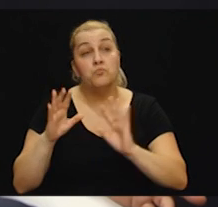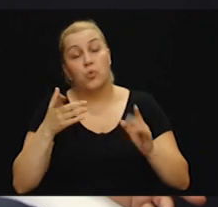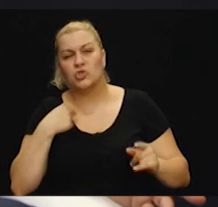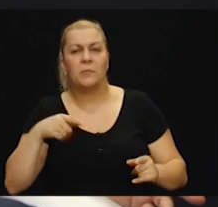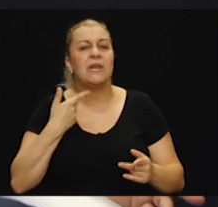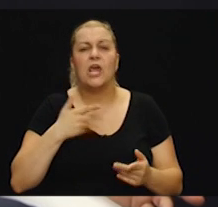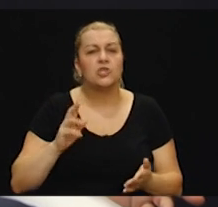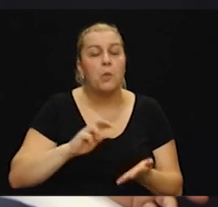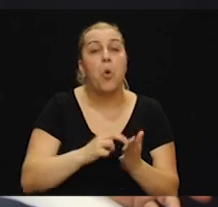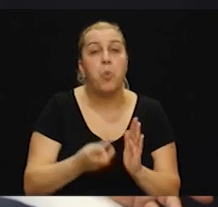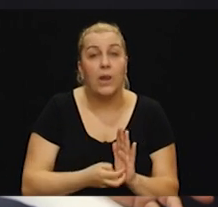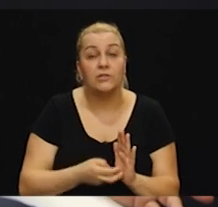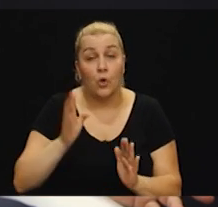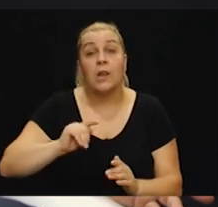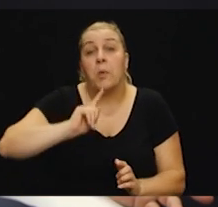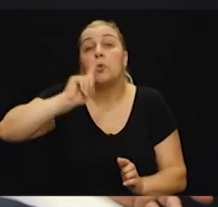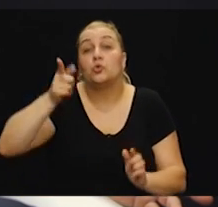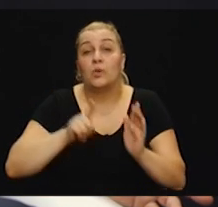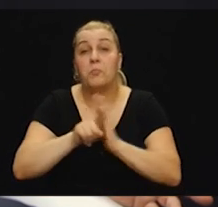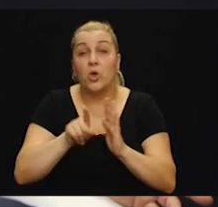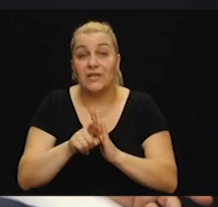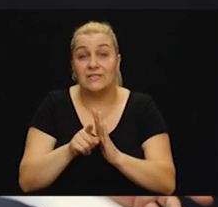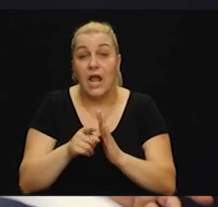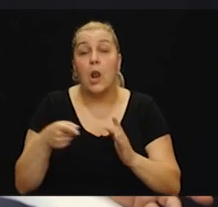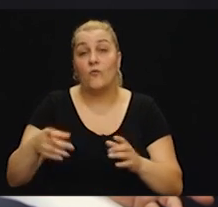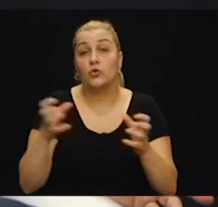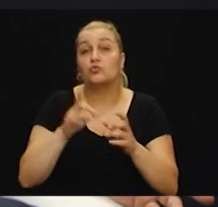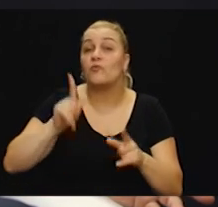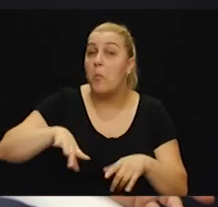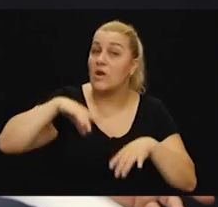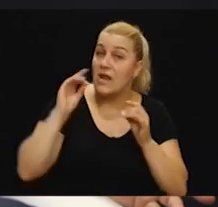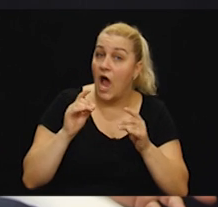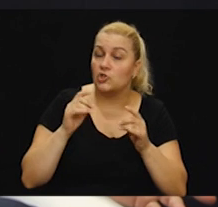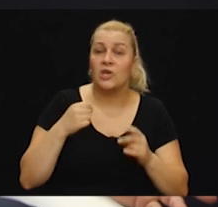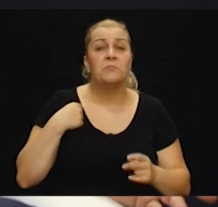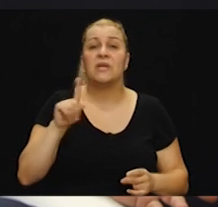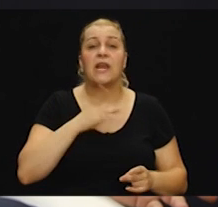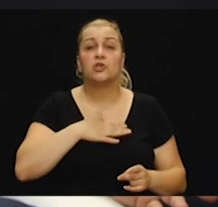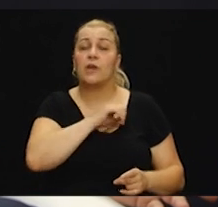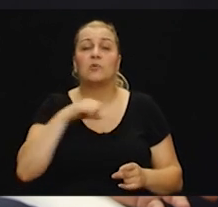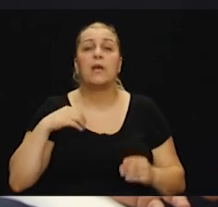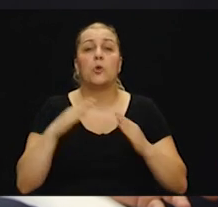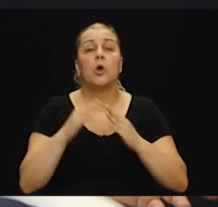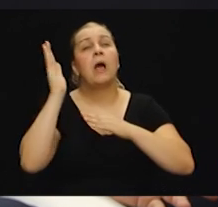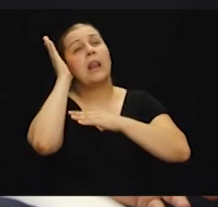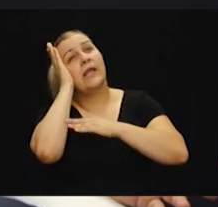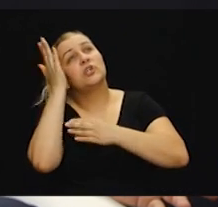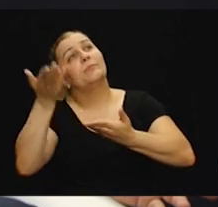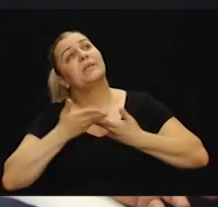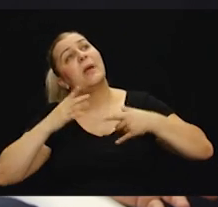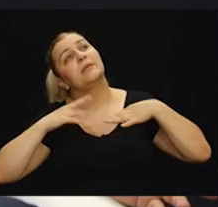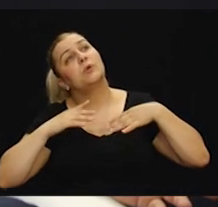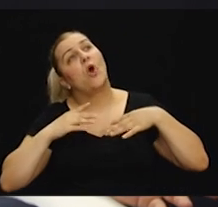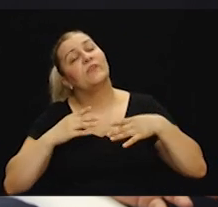politiku, ali imamo svoj potencijal koju ovo društvo triba naći. Da nismo samo oni koji doma ležaju, primaju mirovine, da smo na teretove države.